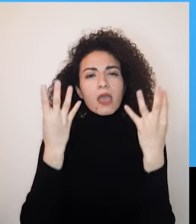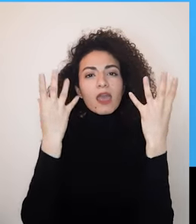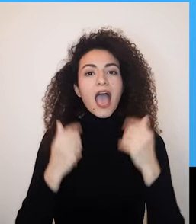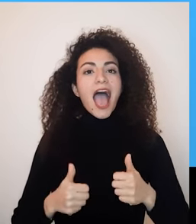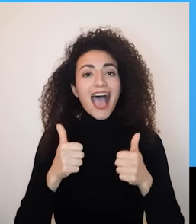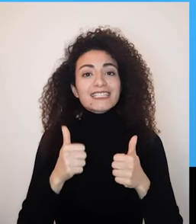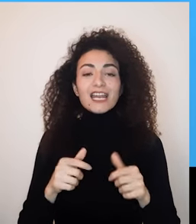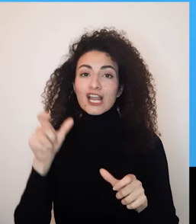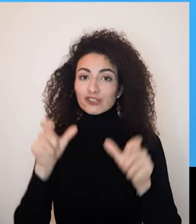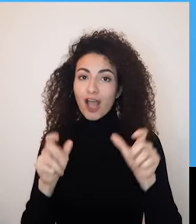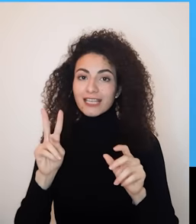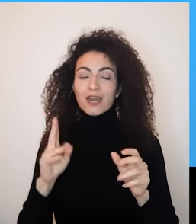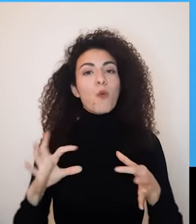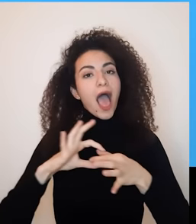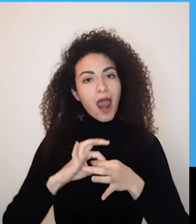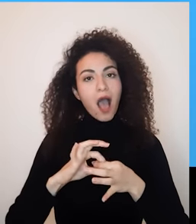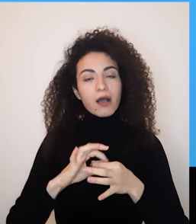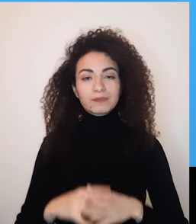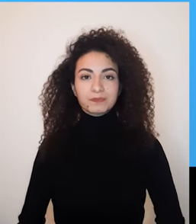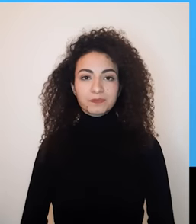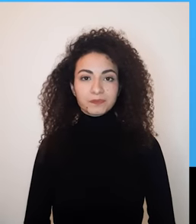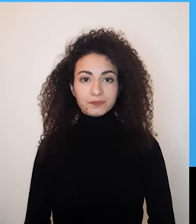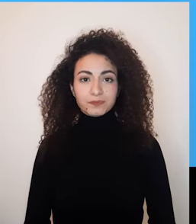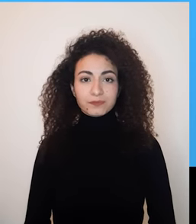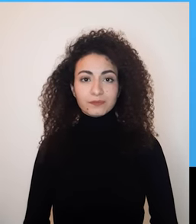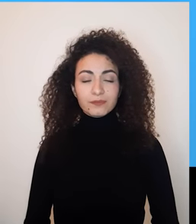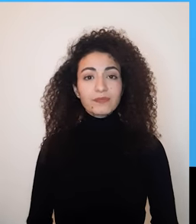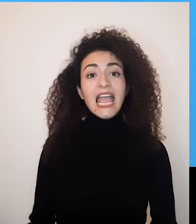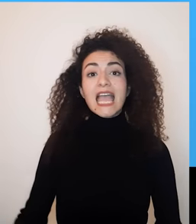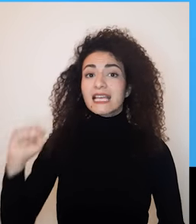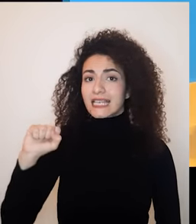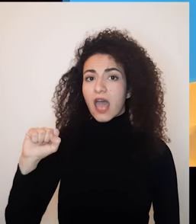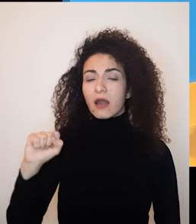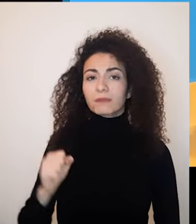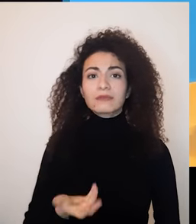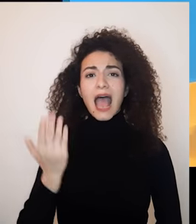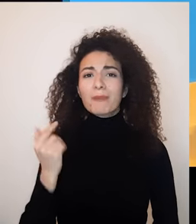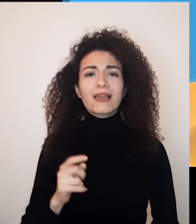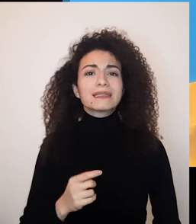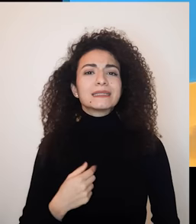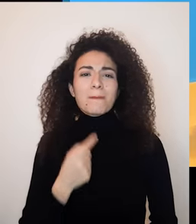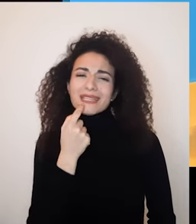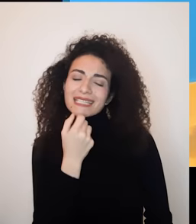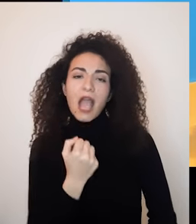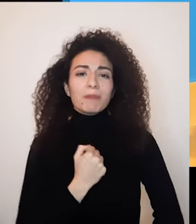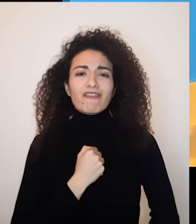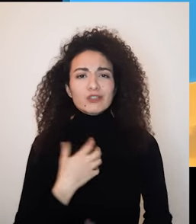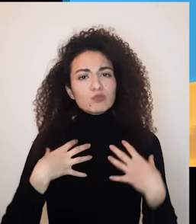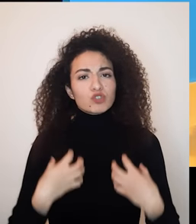وتوظيفه بشكل أفضل من أجل نمو ورفاهية العلاقة بين الشريكين على حد سواء سارة، يلي ما كانت